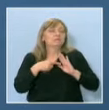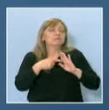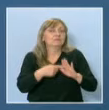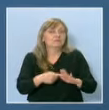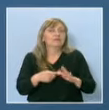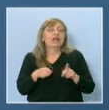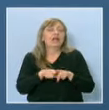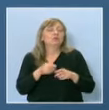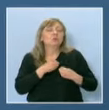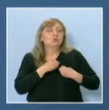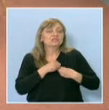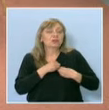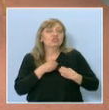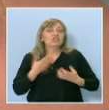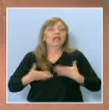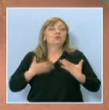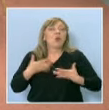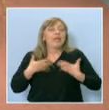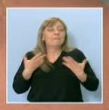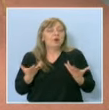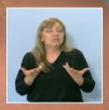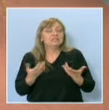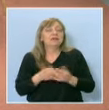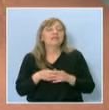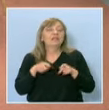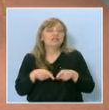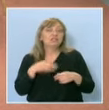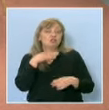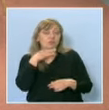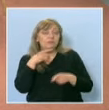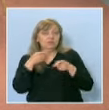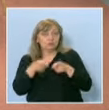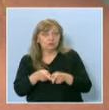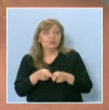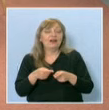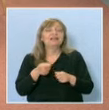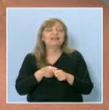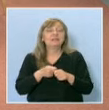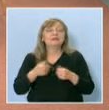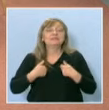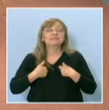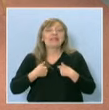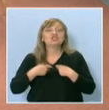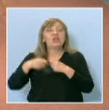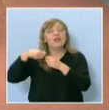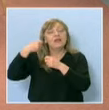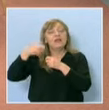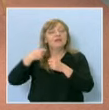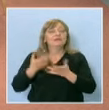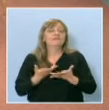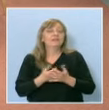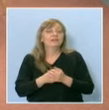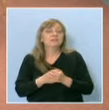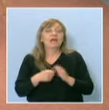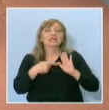усещане, като емоция. И ние точно това се постарахме да направим с нашия видеоматериал. Да покажем